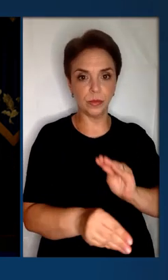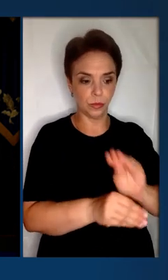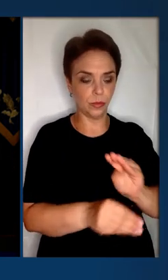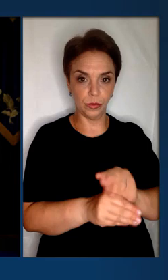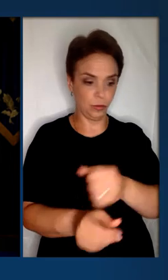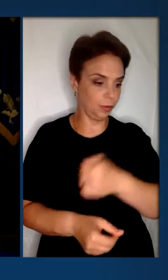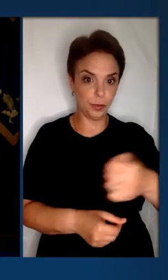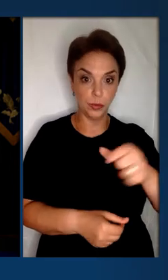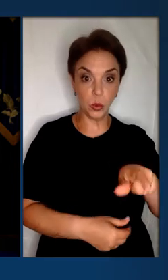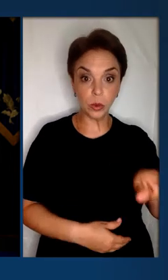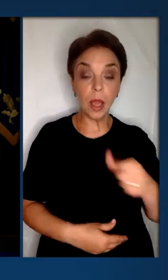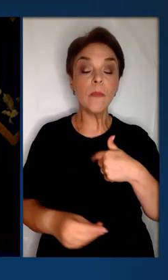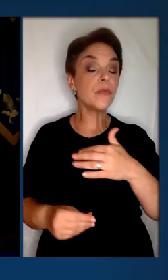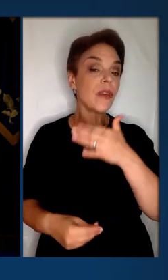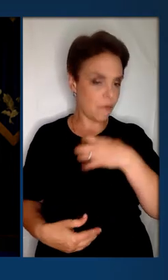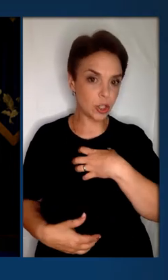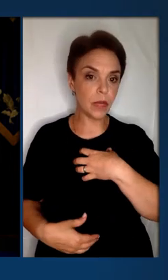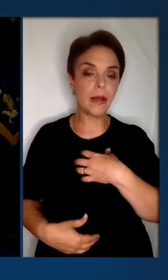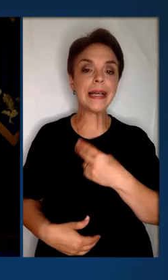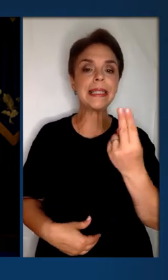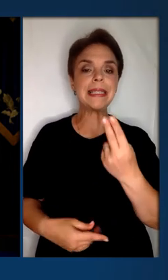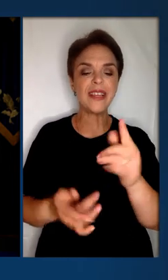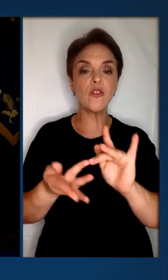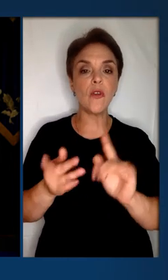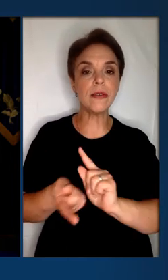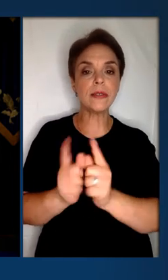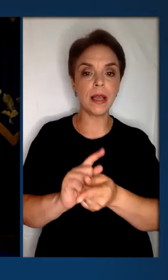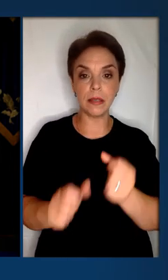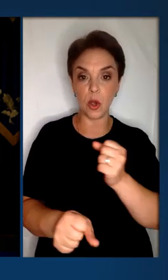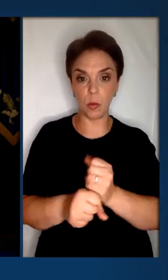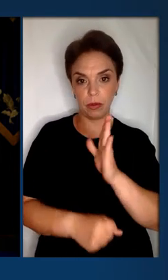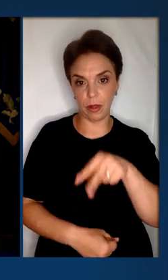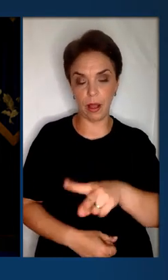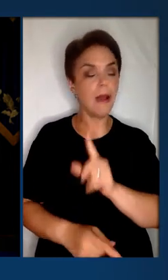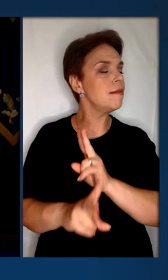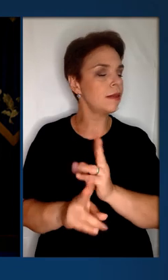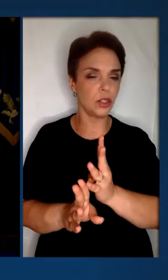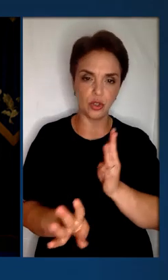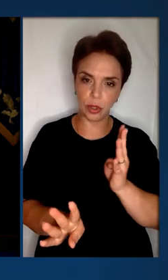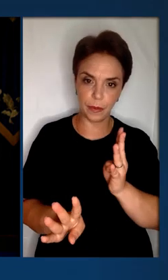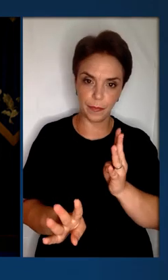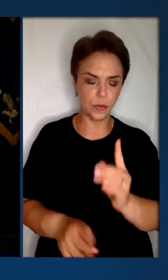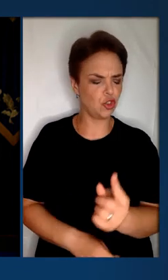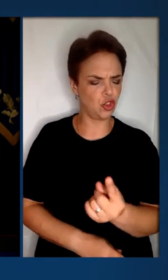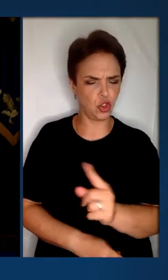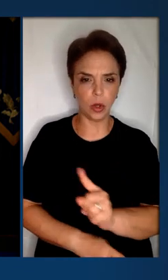будуть комплектувати. І дуже важлива річ – цифровізація роботи ВЛК. Жодних черг,